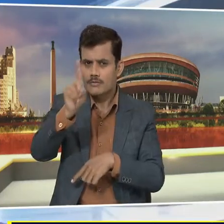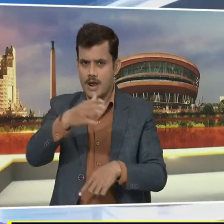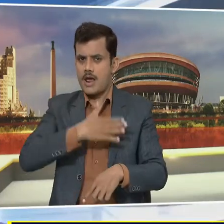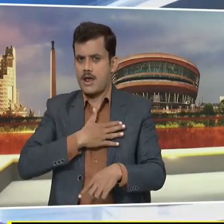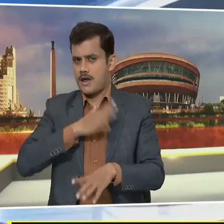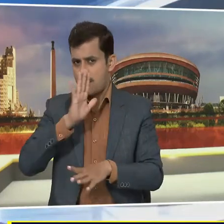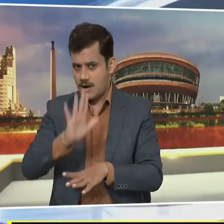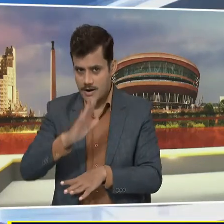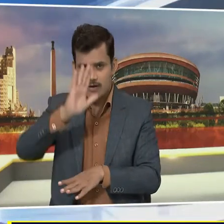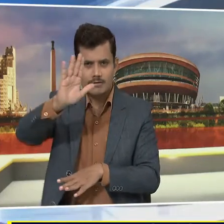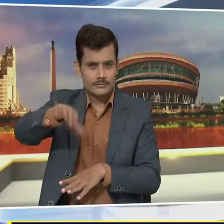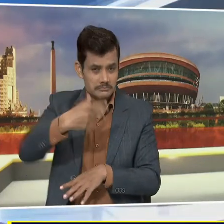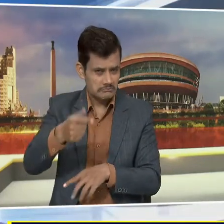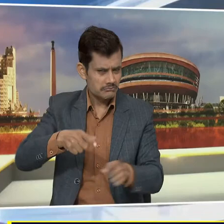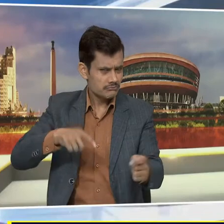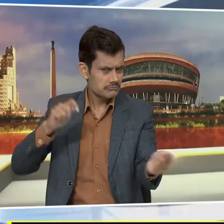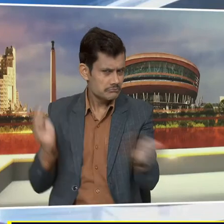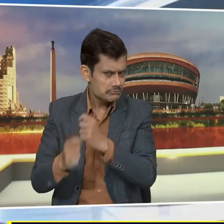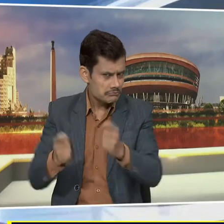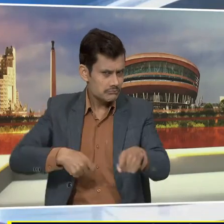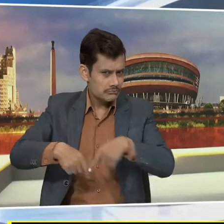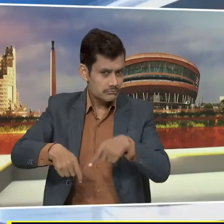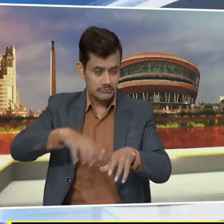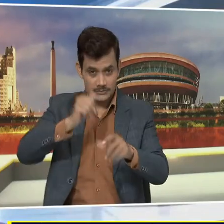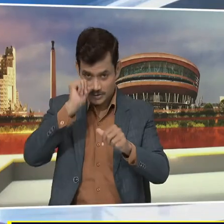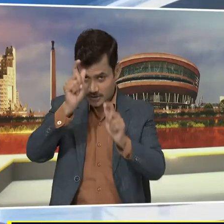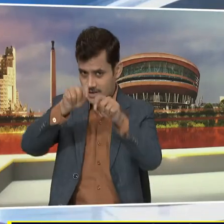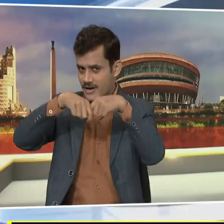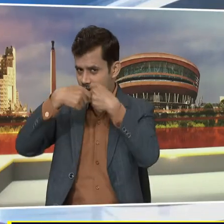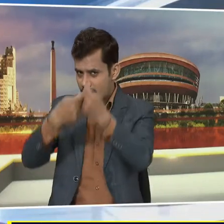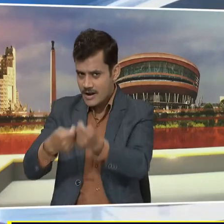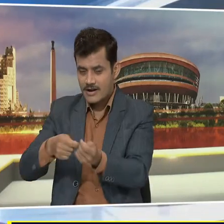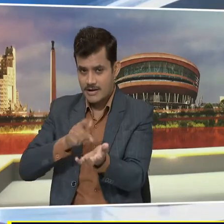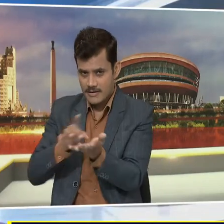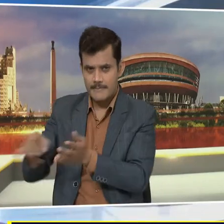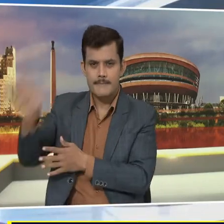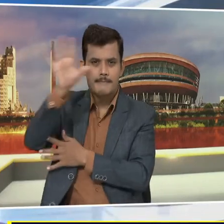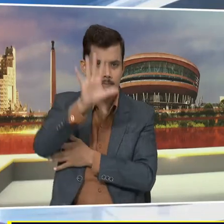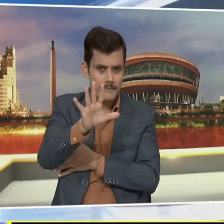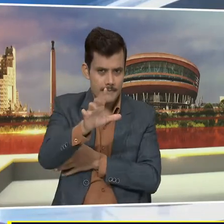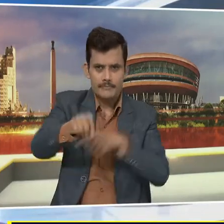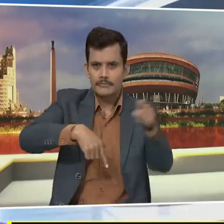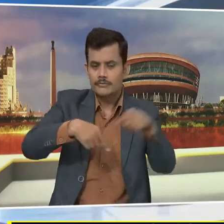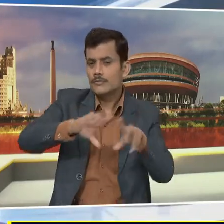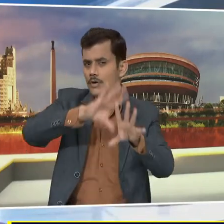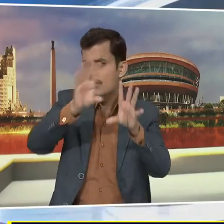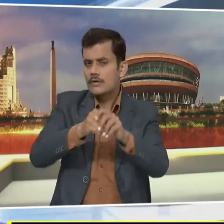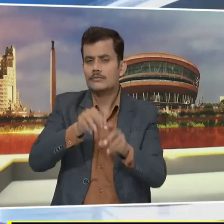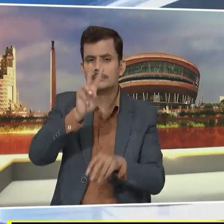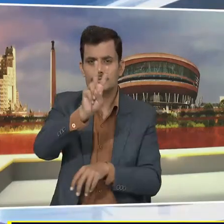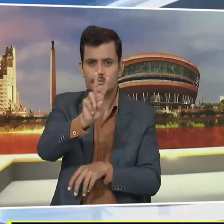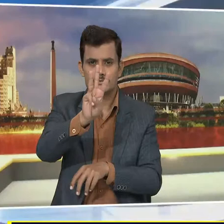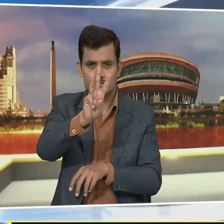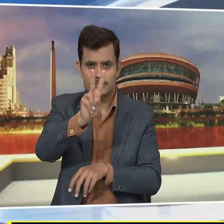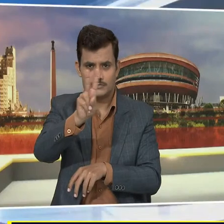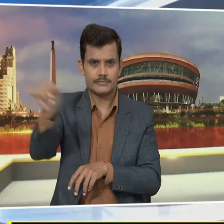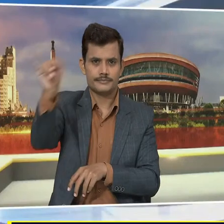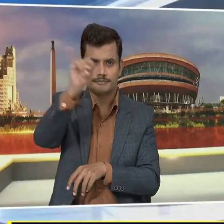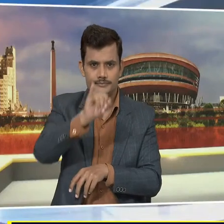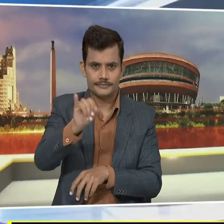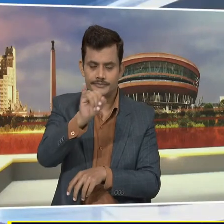रहे और उनकी इस बेहतरीन पारी के बल पर भारतिये टीम 5 विकेट पर 326 रन उन्होंने बनाए